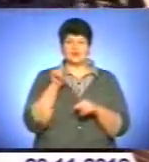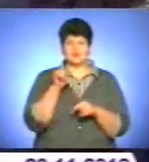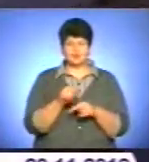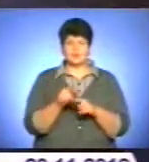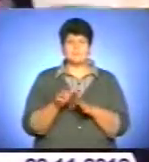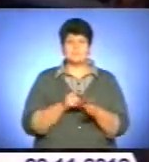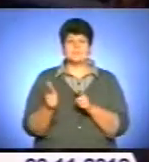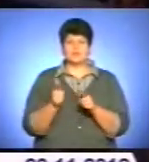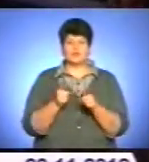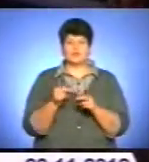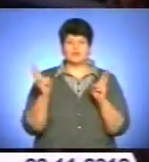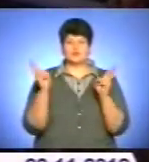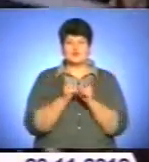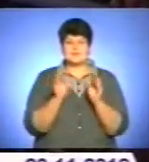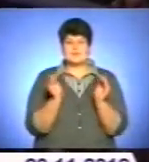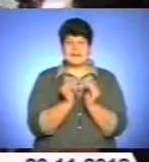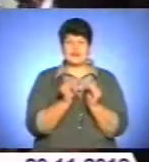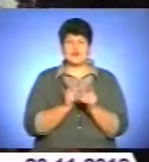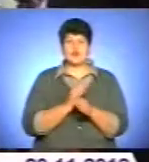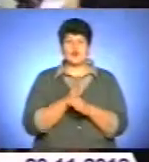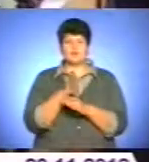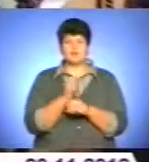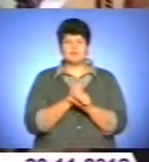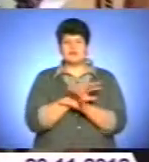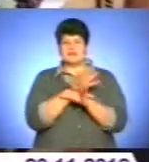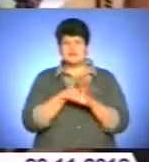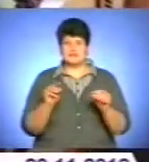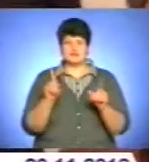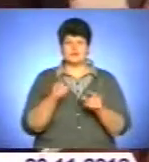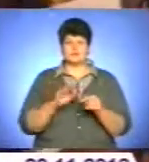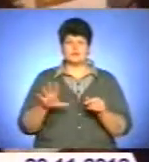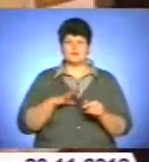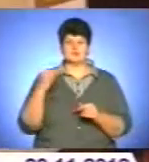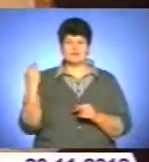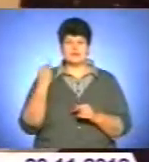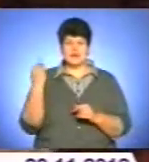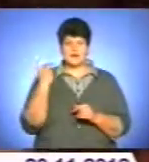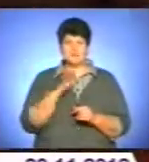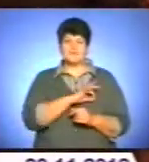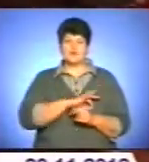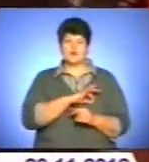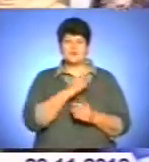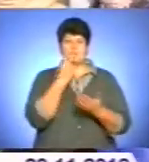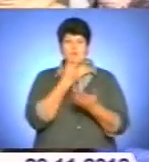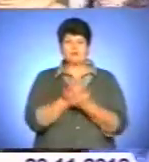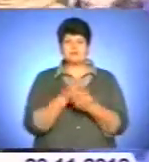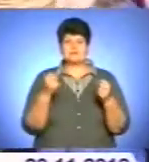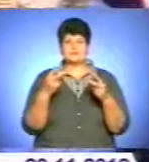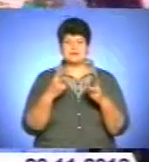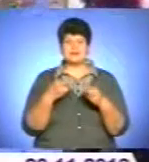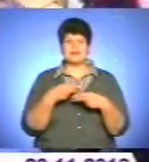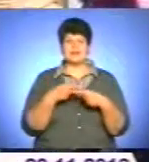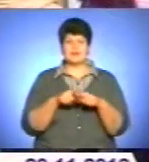підготувалися до зустрічі маленьких гостей. Зробили все, щоб школярам було цікаво. Вихованцям дитячого будинку показали спецтехніку,